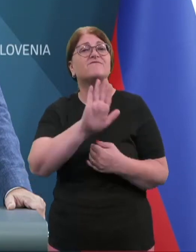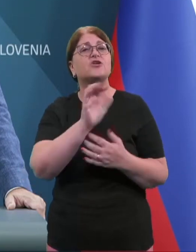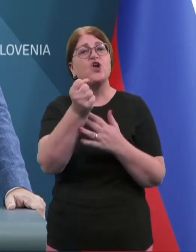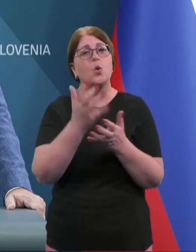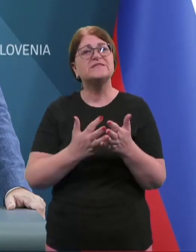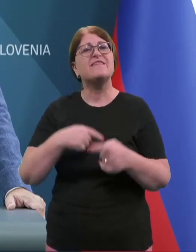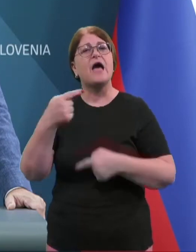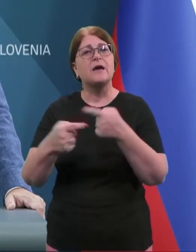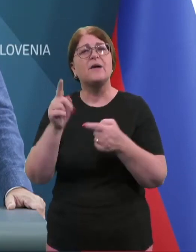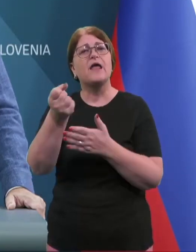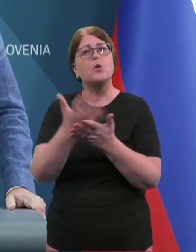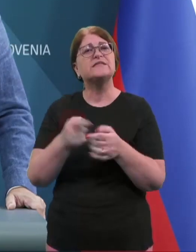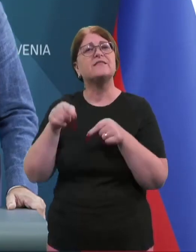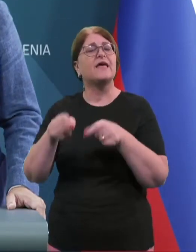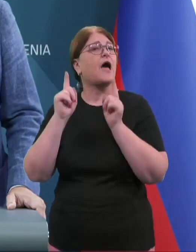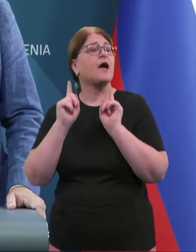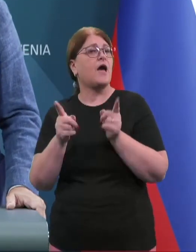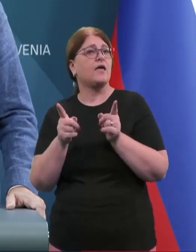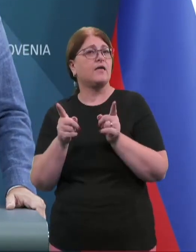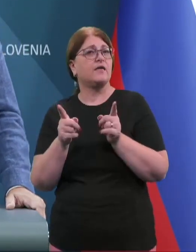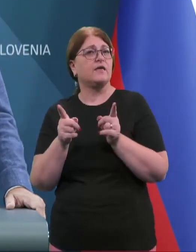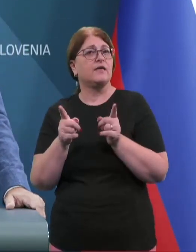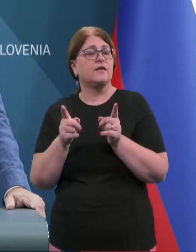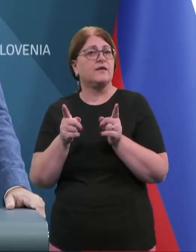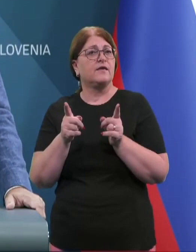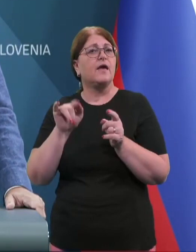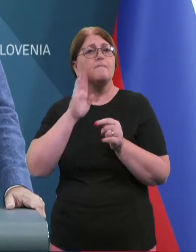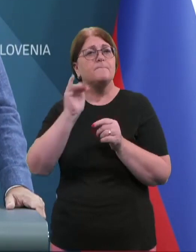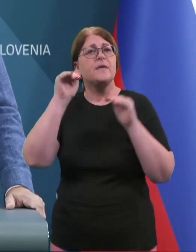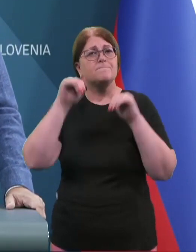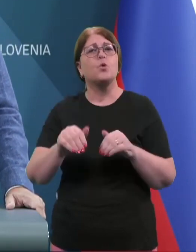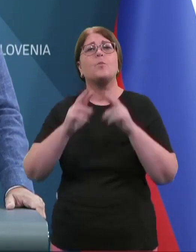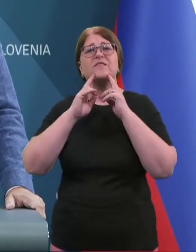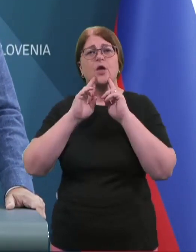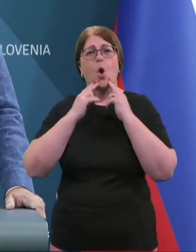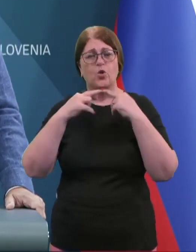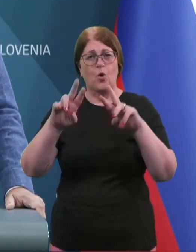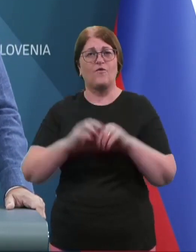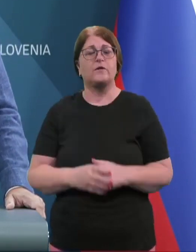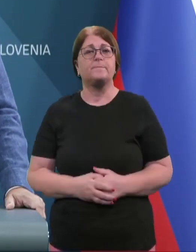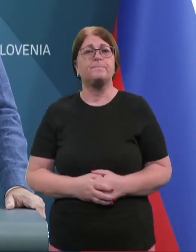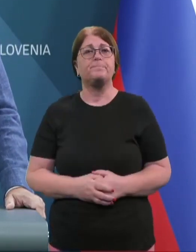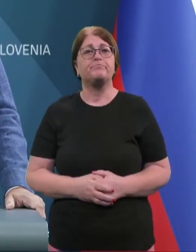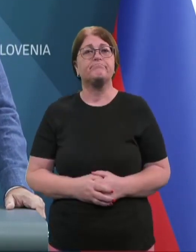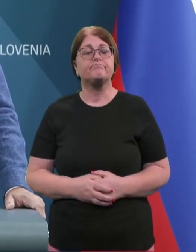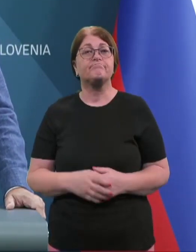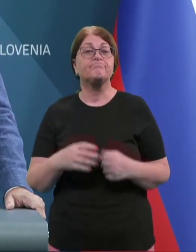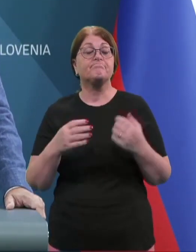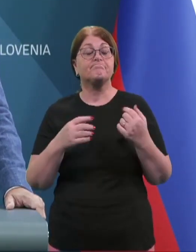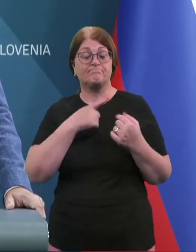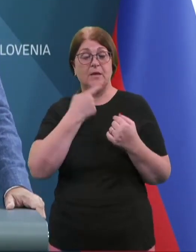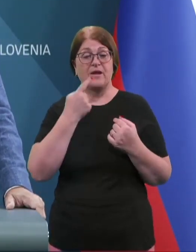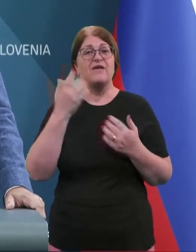ocena kampanje in ocena tega, kaj bi moral biti odgovor ministrice? Verjetno me lahko